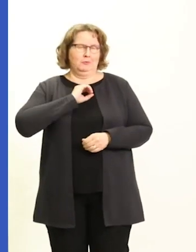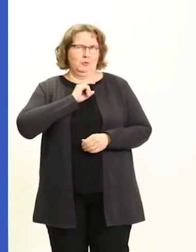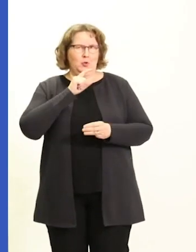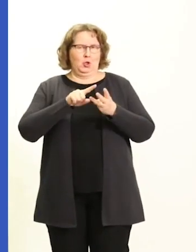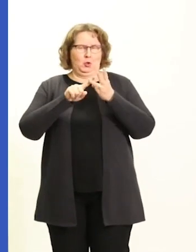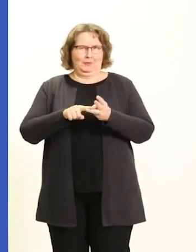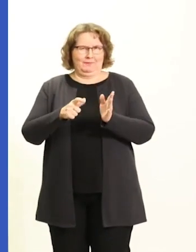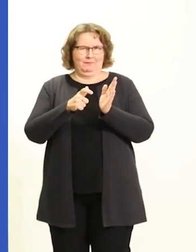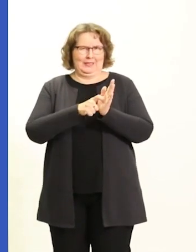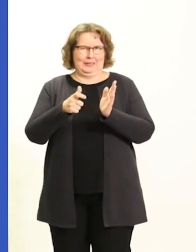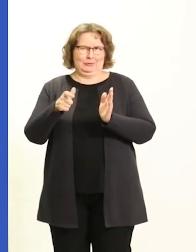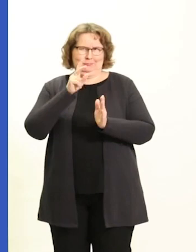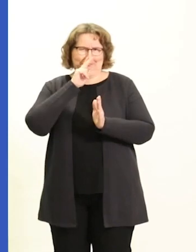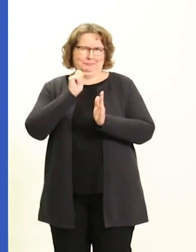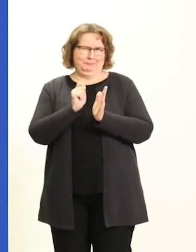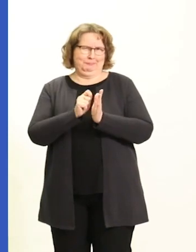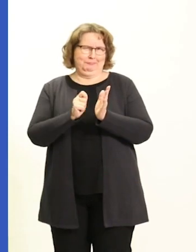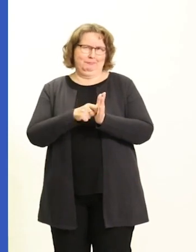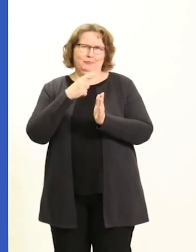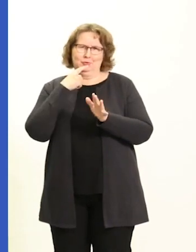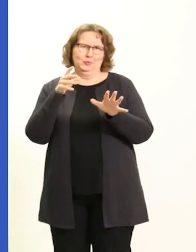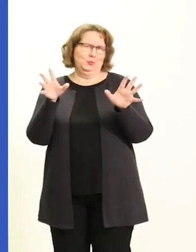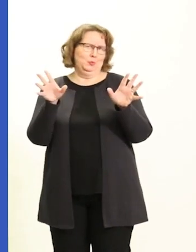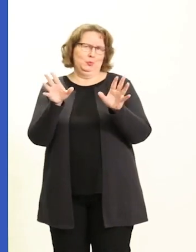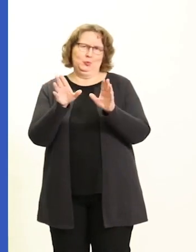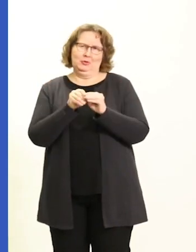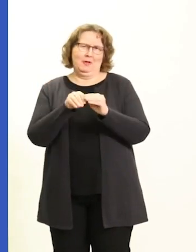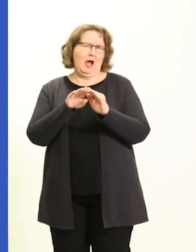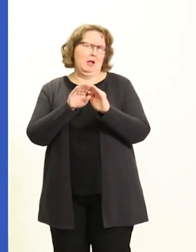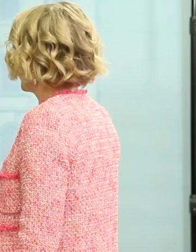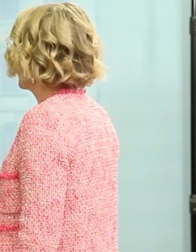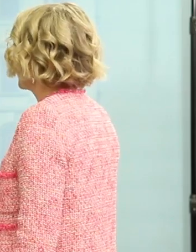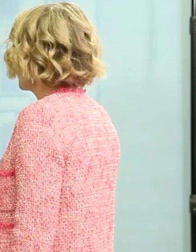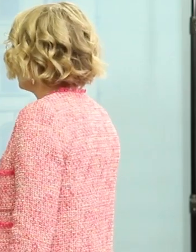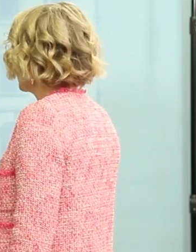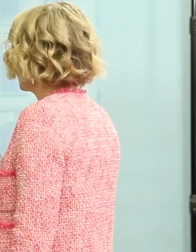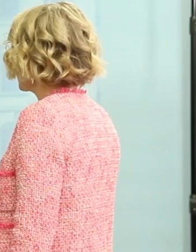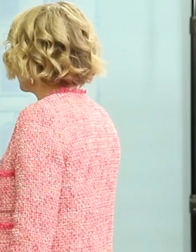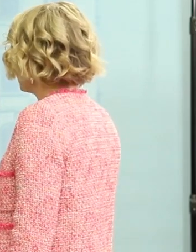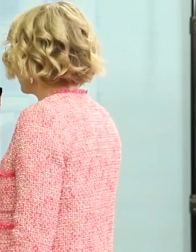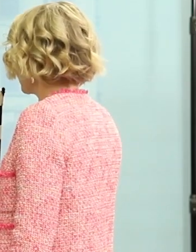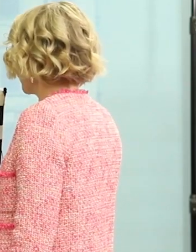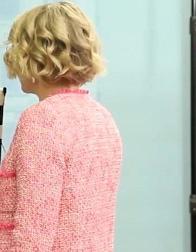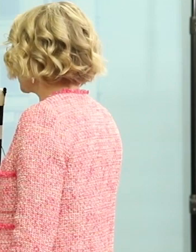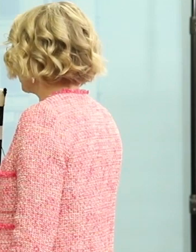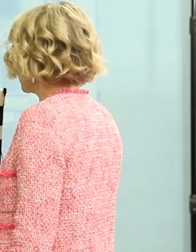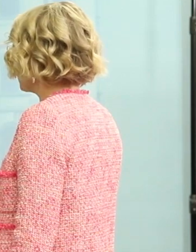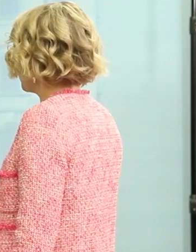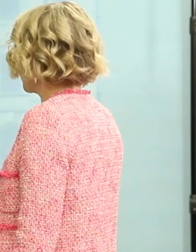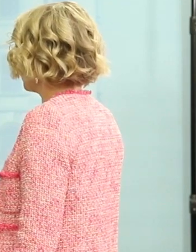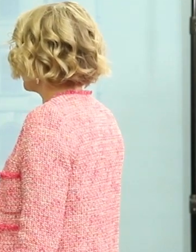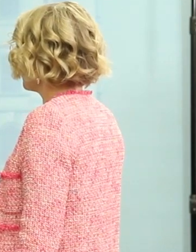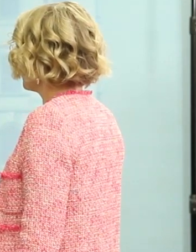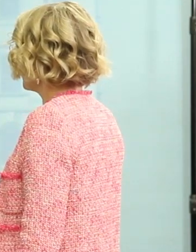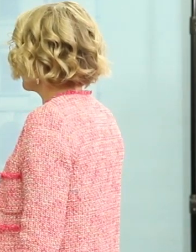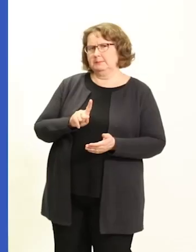viikko, niin sanoisin, että yhteensä semmoisen vähän vajaa kymmenen kertaa. Mikä tässä on kaikkein haastavinta?